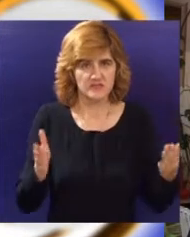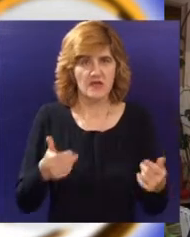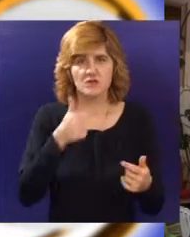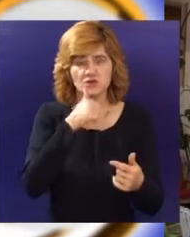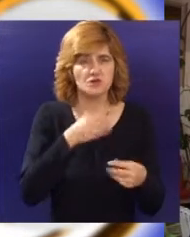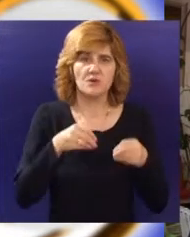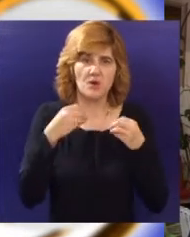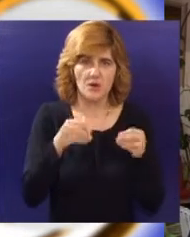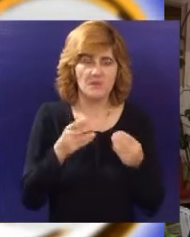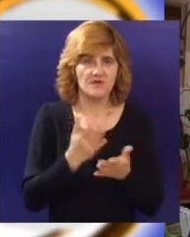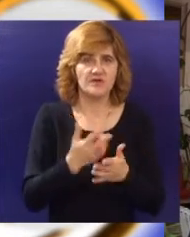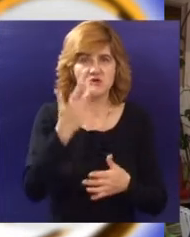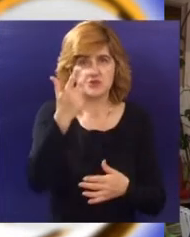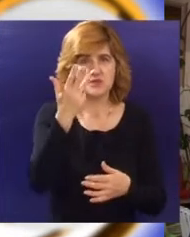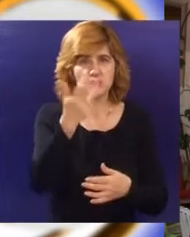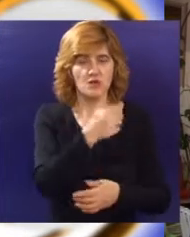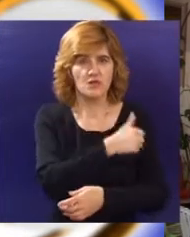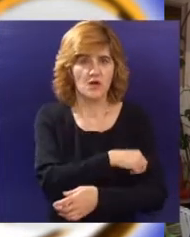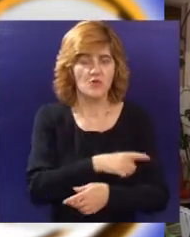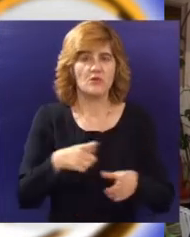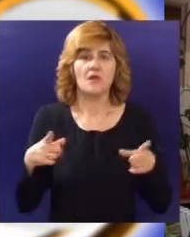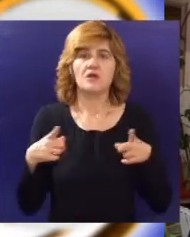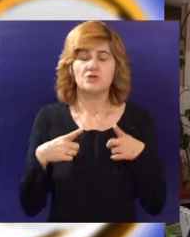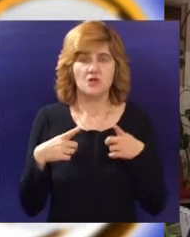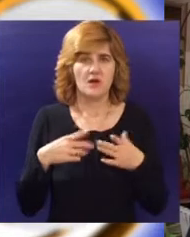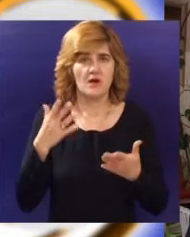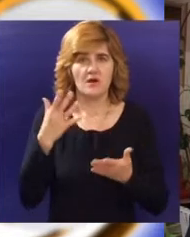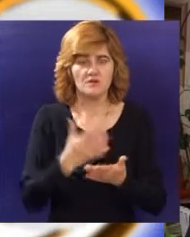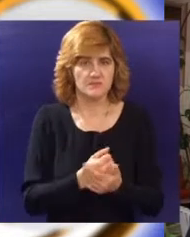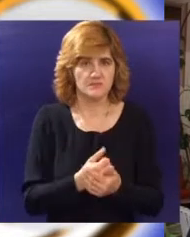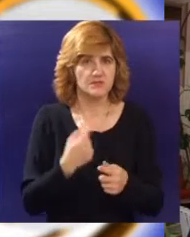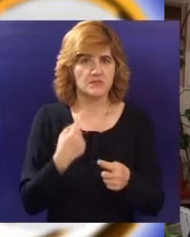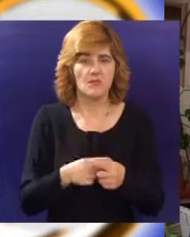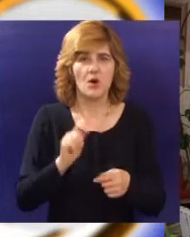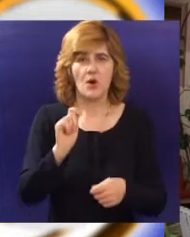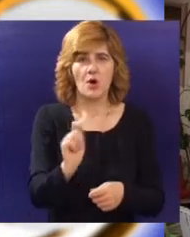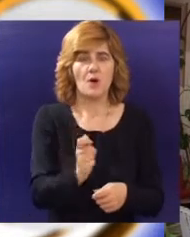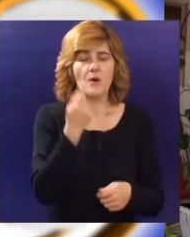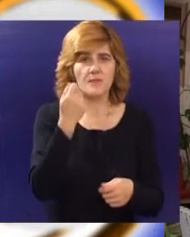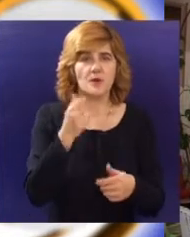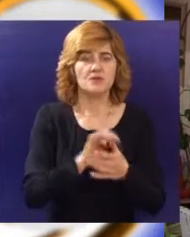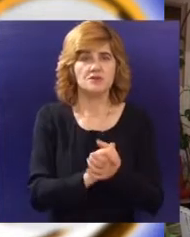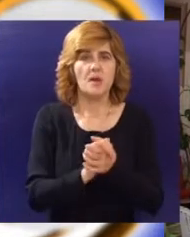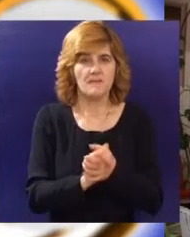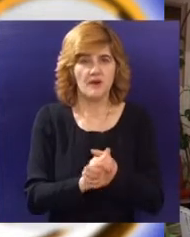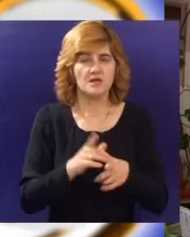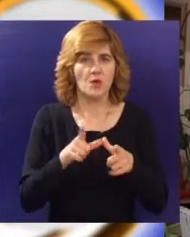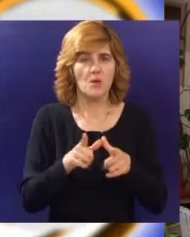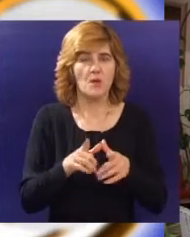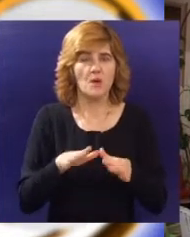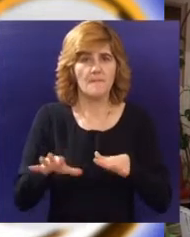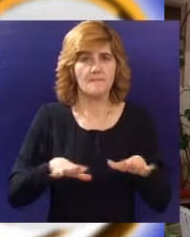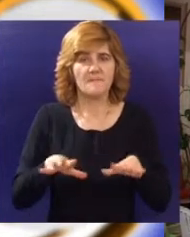ono o čemu smo pričali zadnje 3-4 godine dočekali smo jer smo pronašli strateškog partnera u